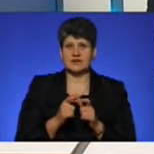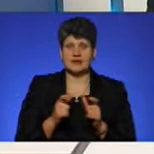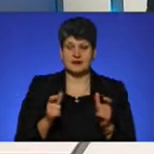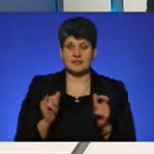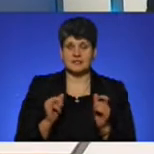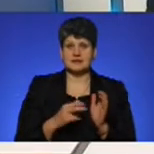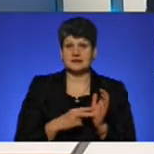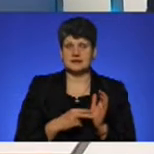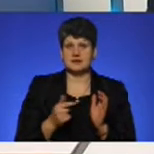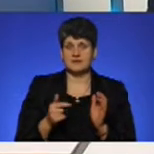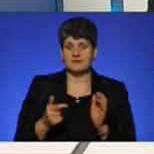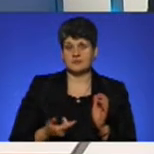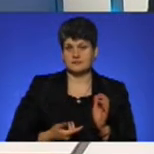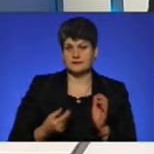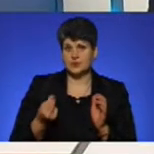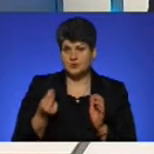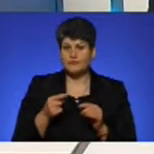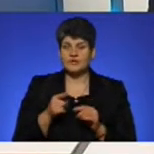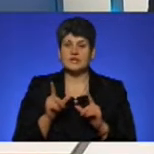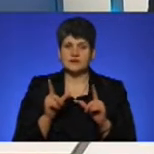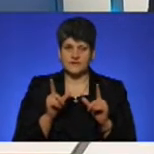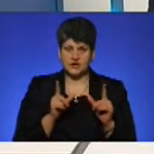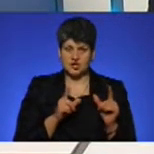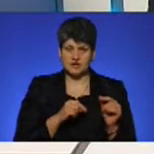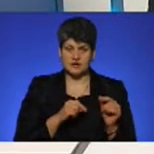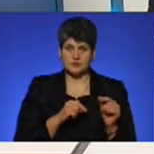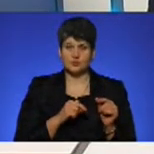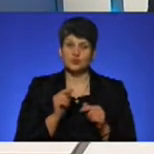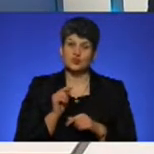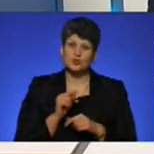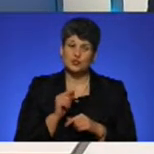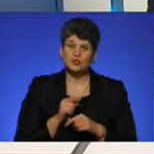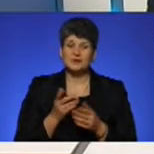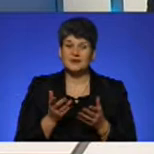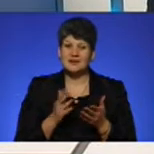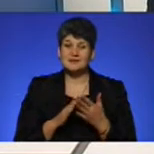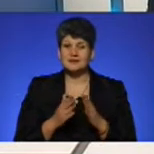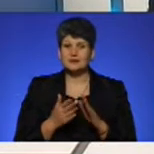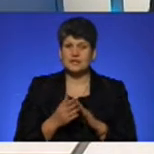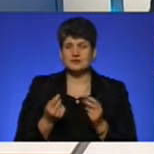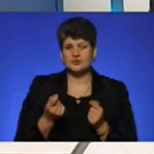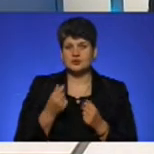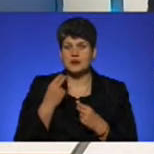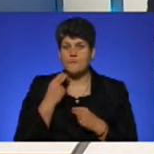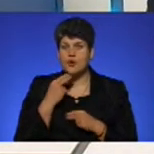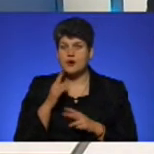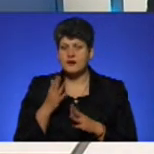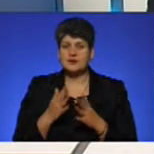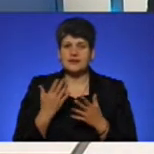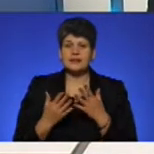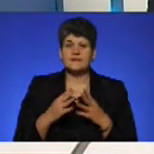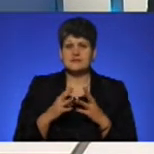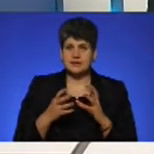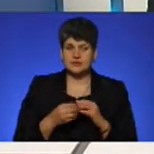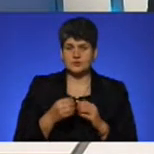7 гривень готівкою, вони все-таки виїжджають. Тобто десь тут ситуація трошки покращилася, але в загальному я